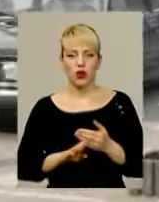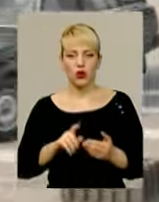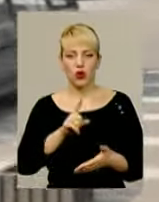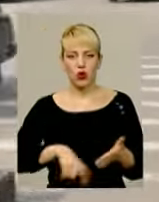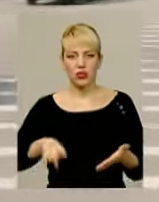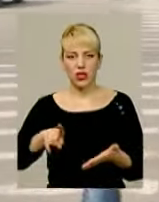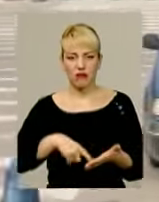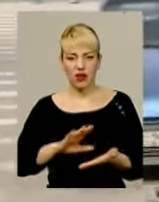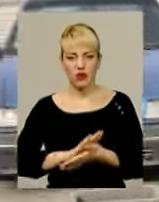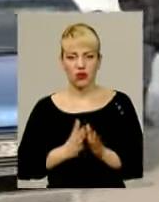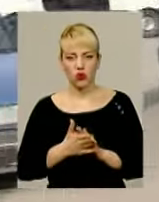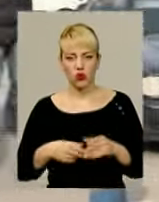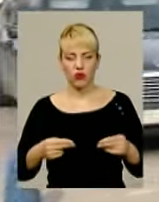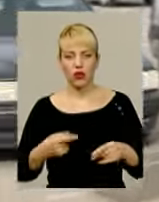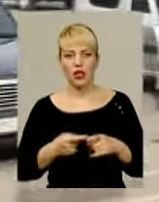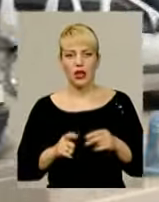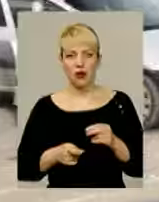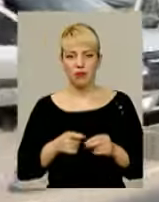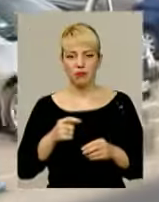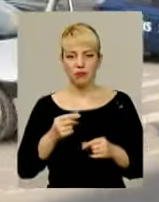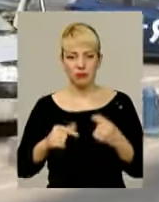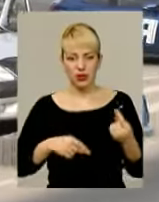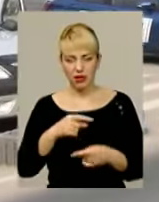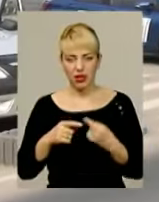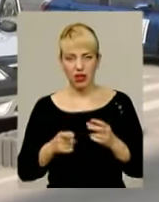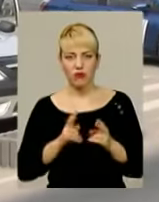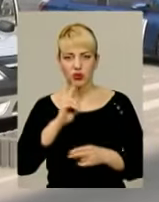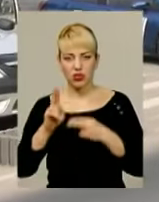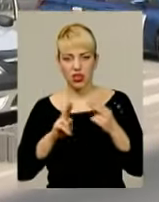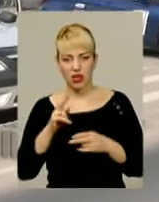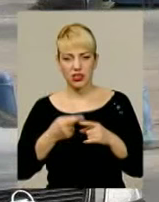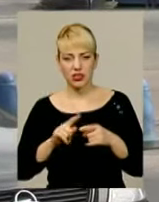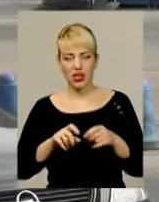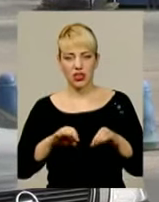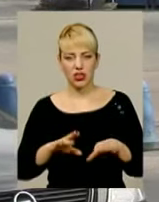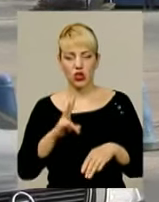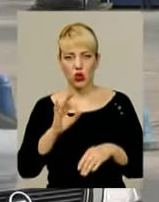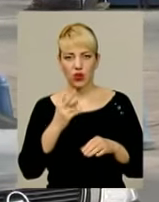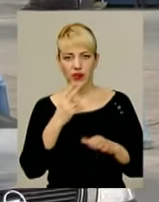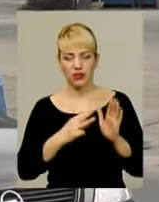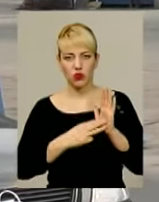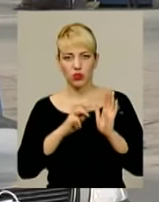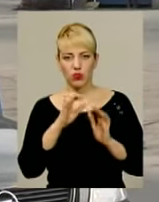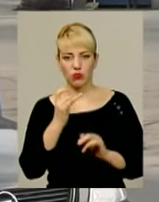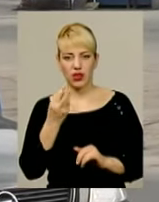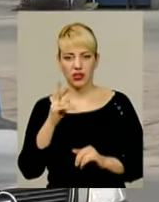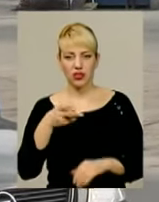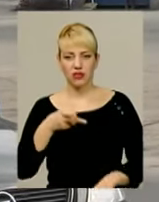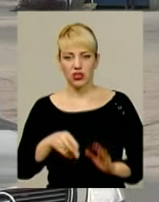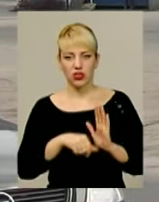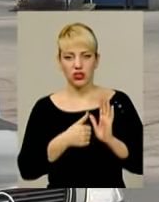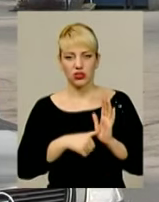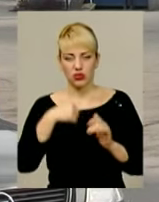підприємцям були подані документи для оскарження даного рішення. Проте 28 березня 2016